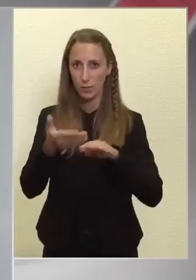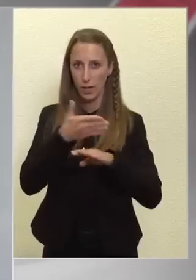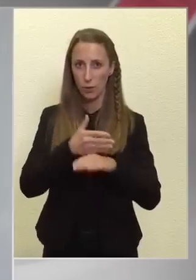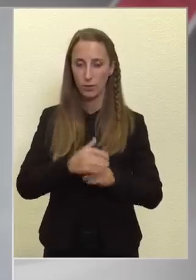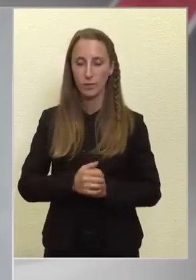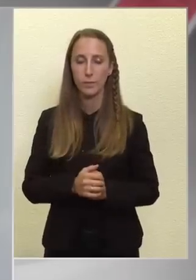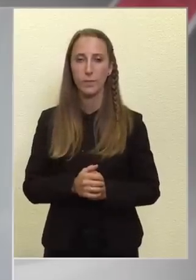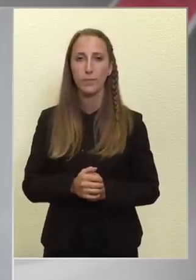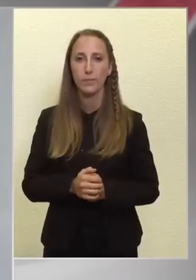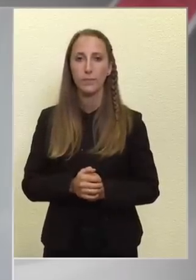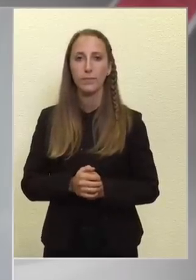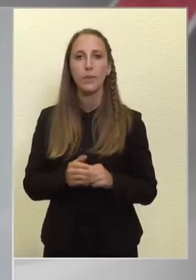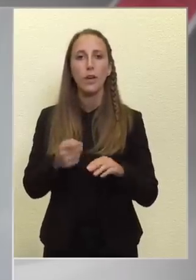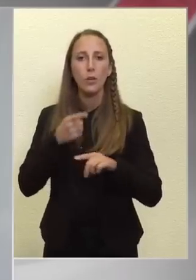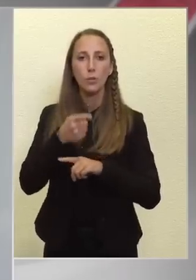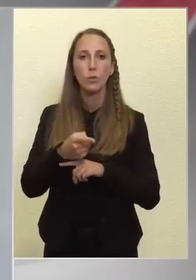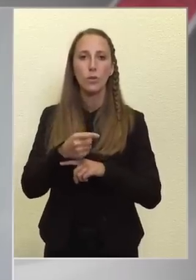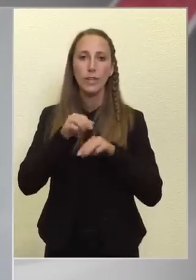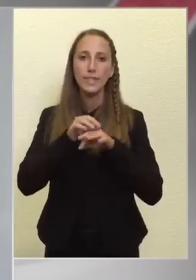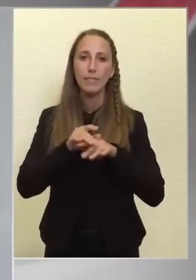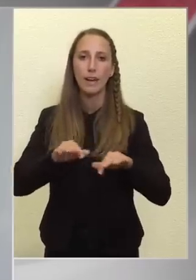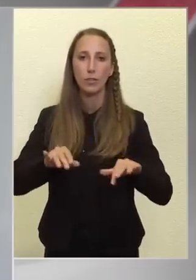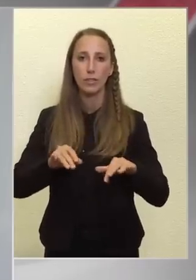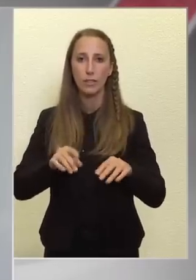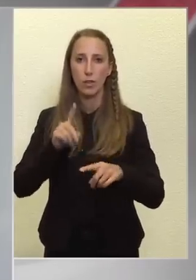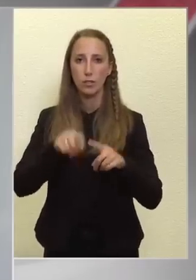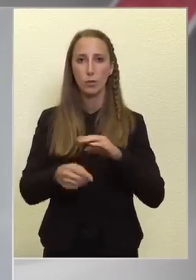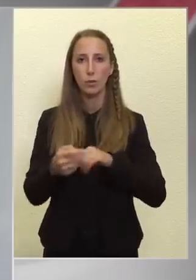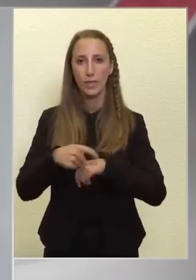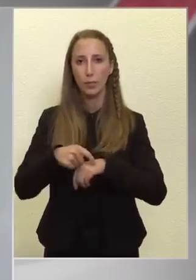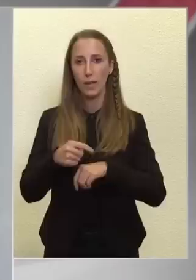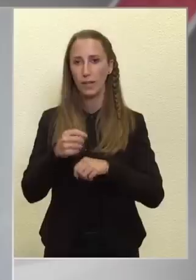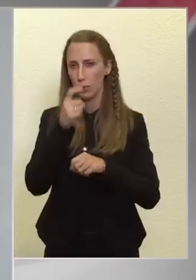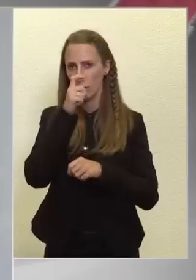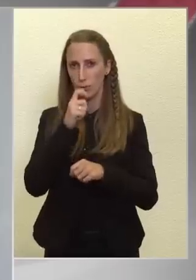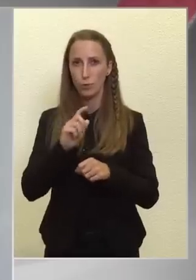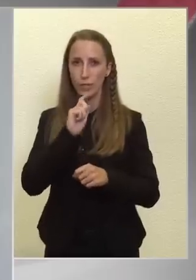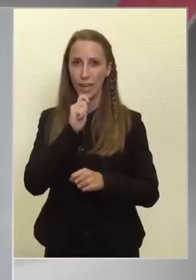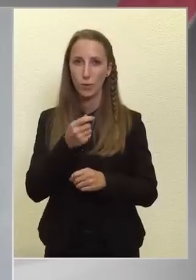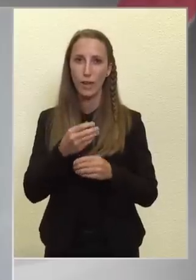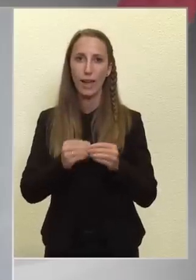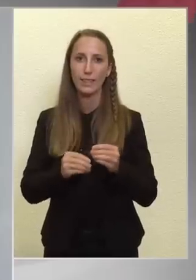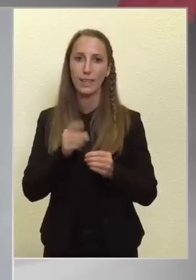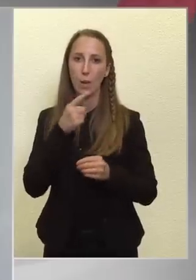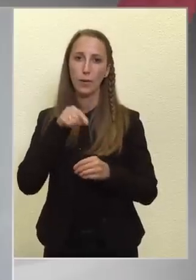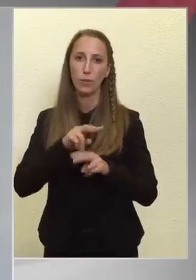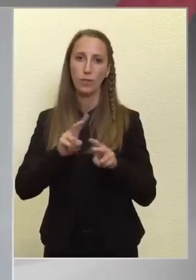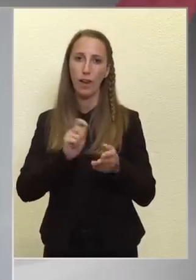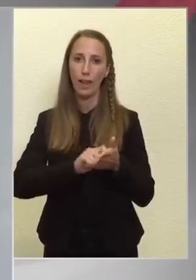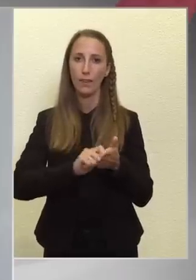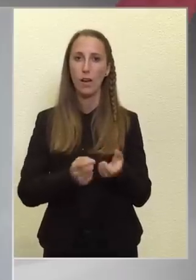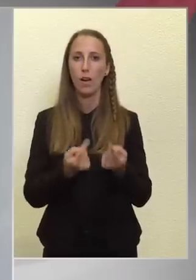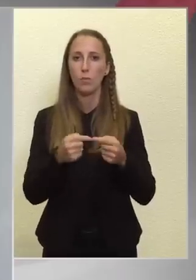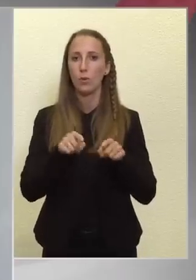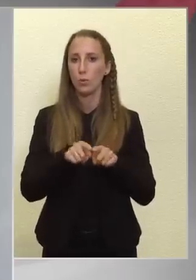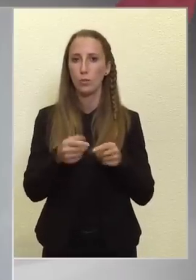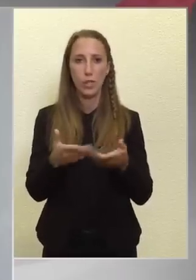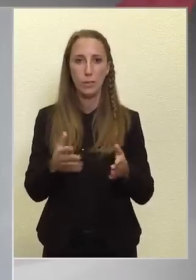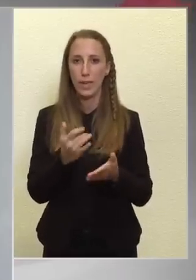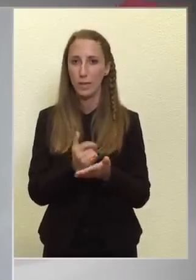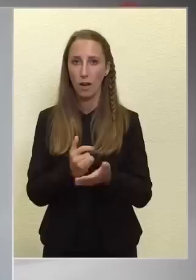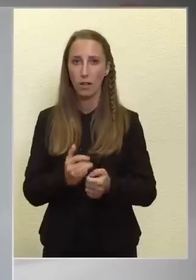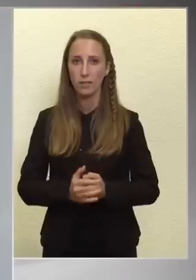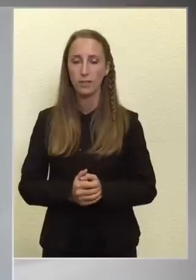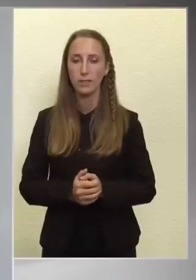Tehát túl azon, hogy ezek a szivároktatások az utóbbi időben nagyon rosszul sikerülnek, ezért, ami ott le van írva, abból úgy semmi nem igaz.